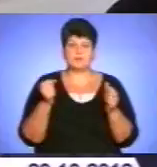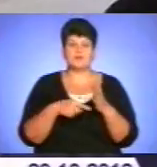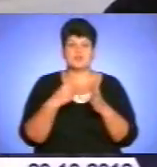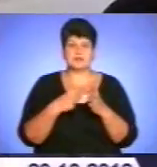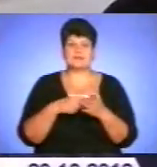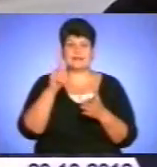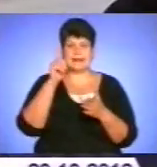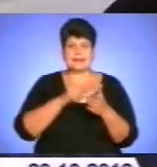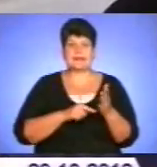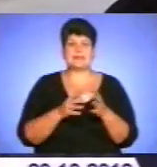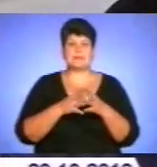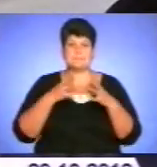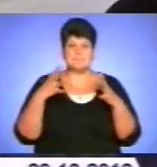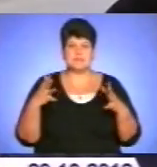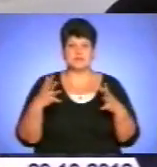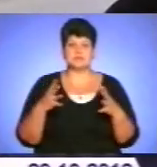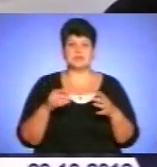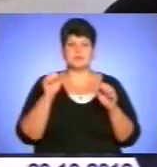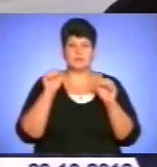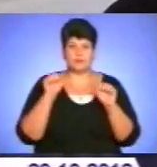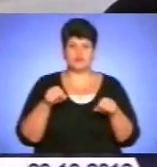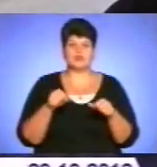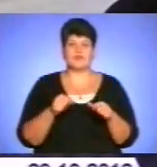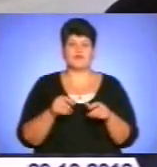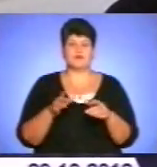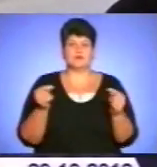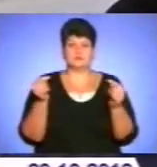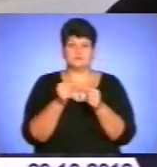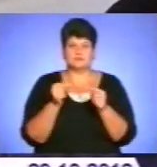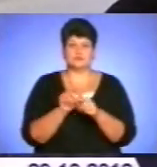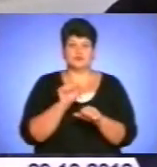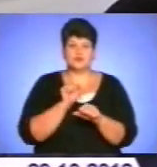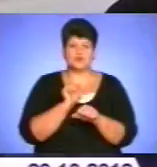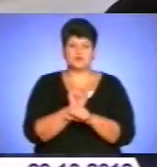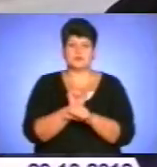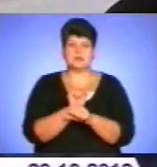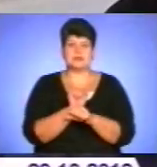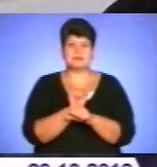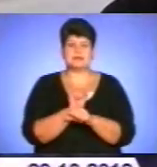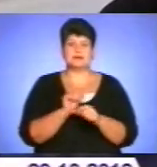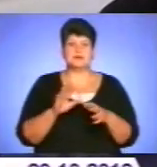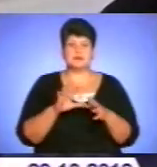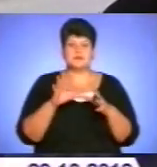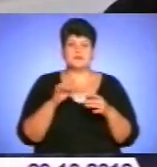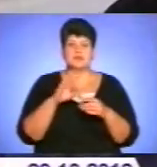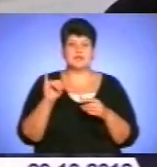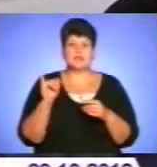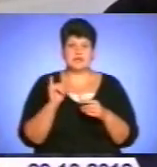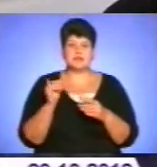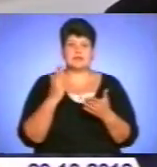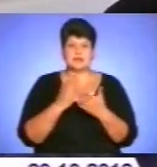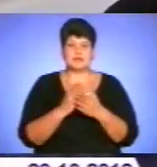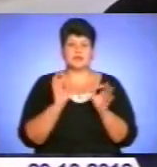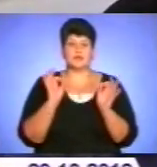надійні. Вони дають змогу вчасно зупинитись, вчасно рушити. Якщо є сніговий замет, вони навіть згарізаються. І, відповідно, є